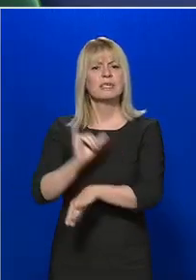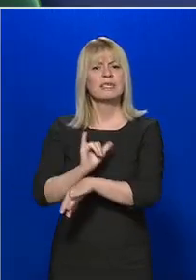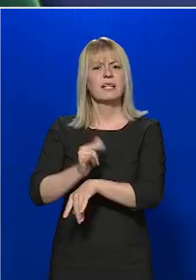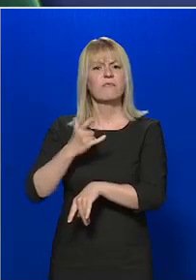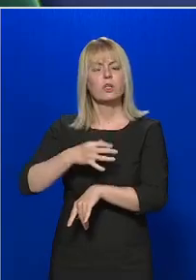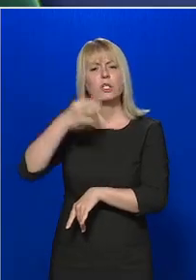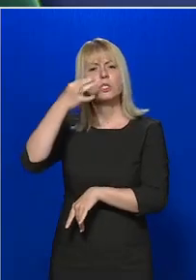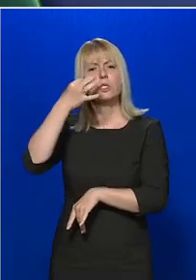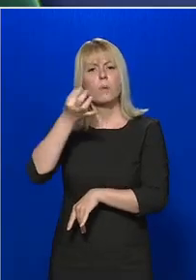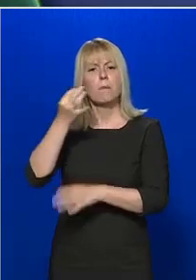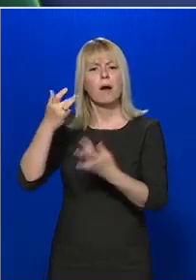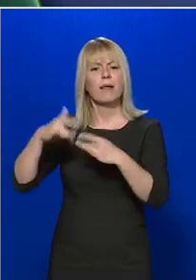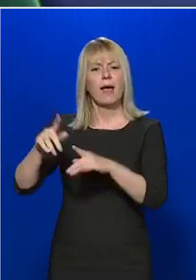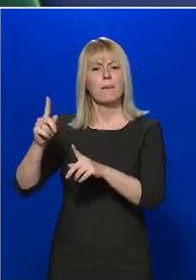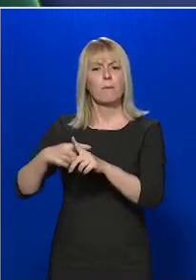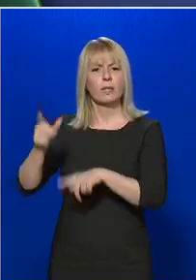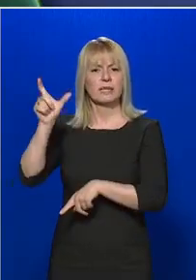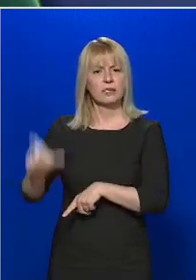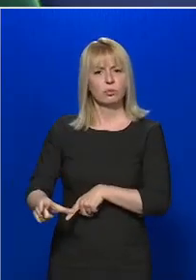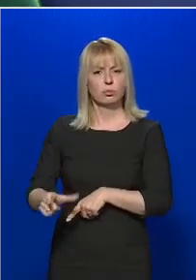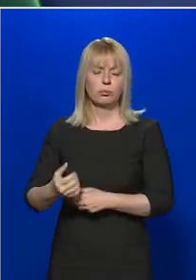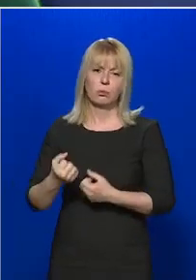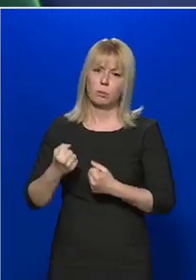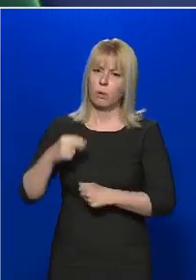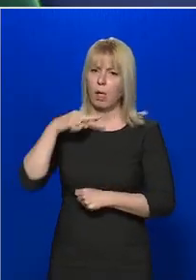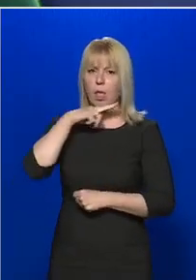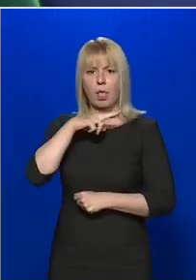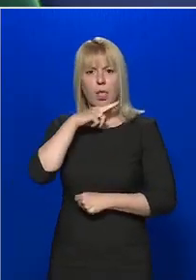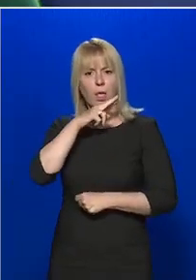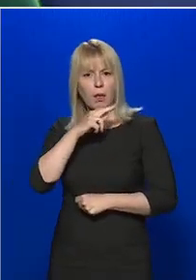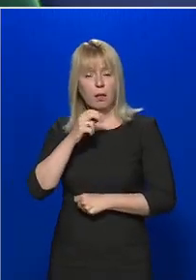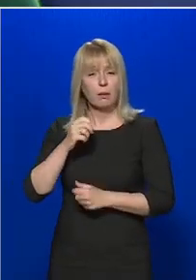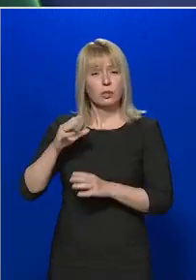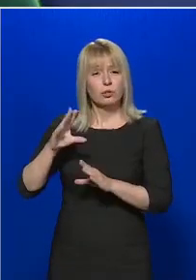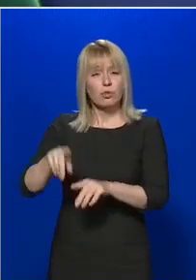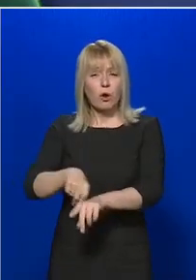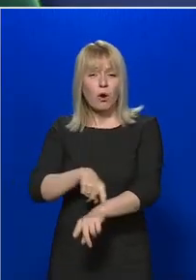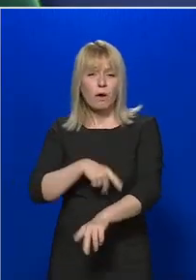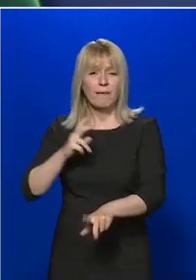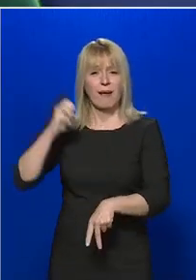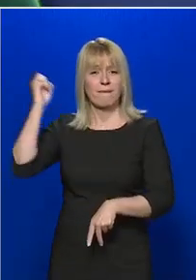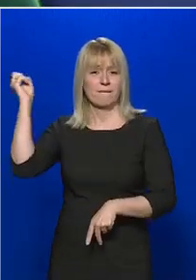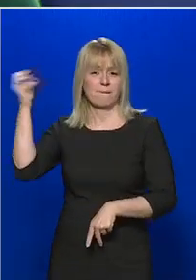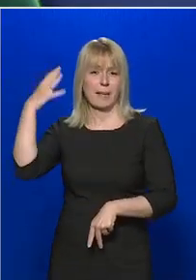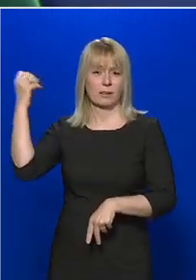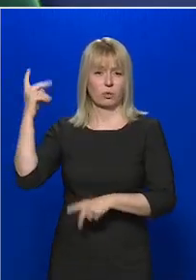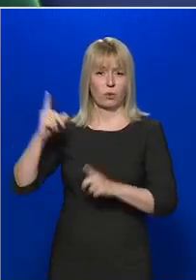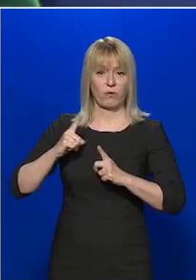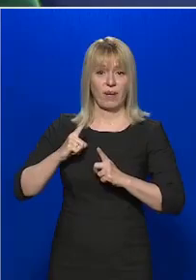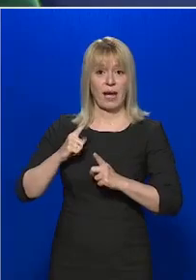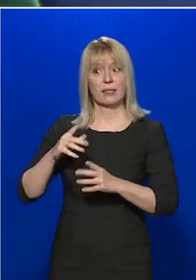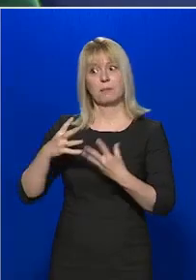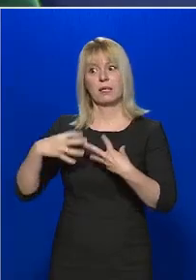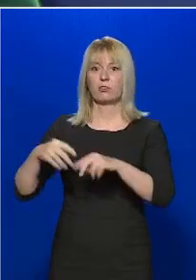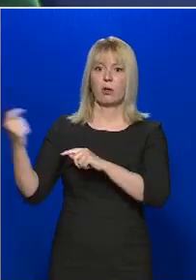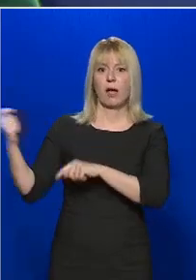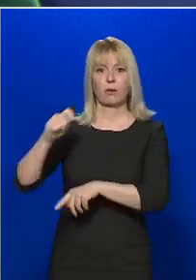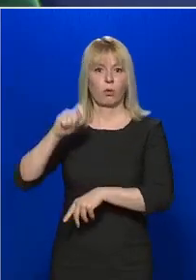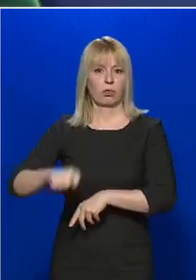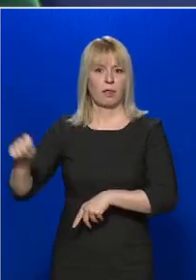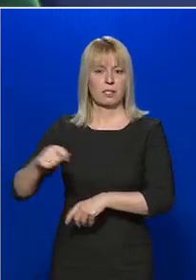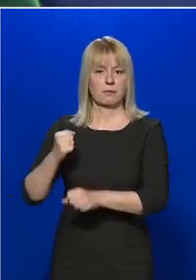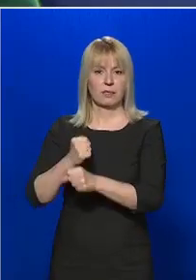politikus azt nehezményezte, hogy napokat kellett várni a mentőre, hogy egy családnál elvégezzék a tesztet. A mentő érkezése előtt állítólag